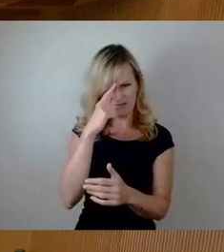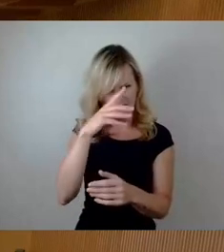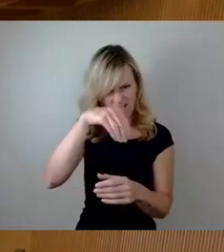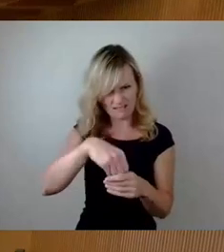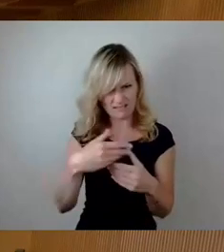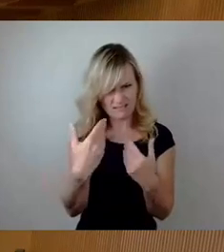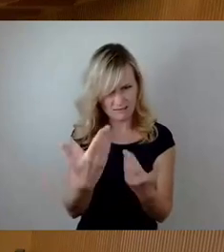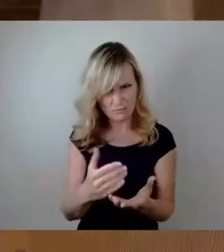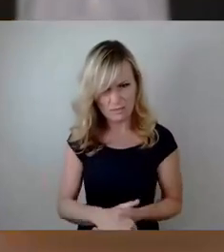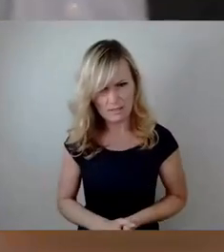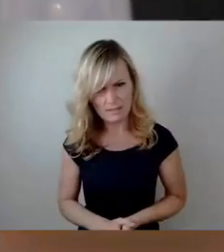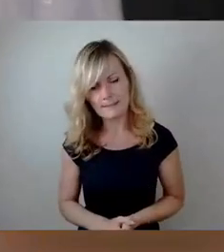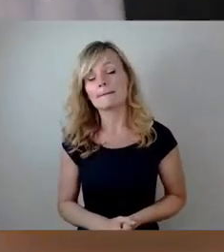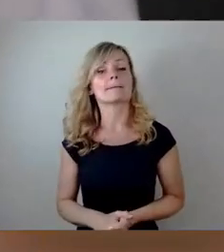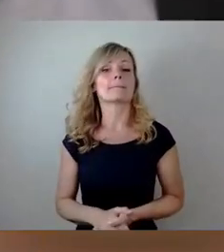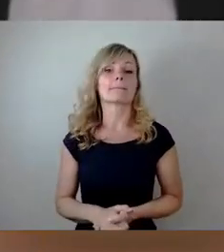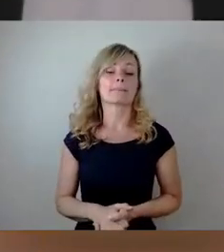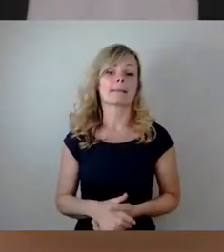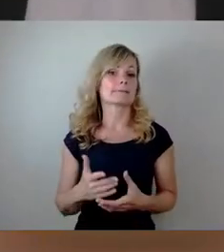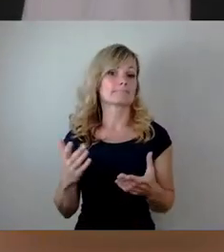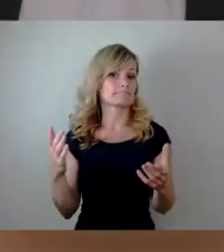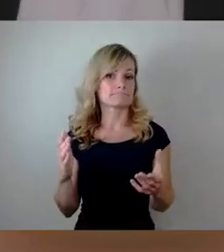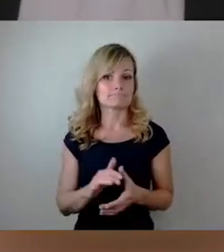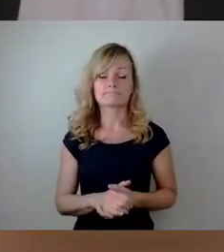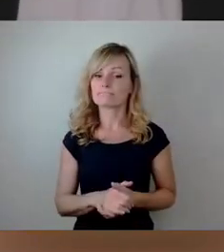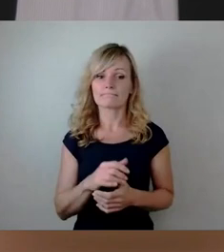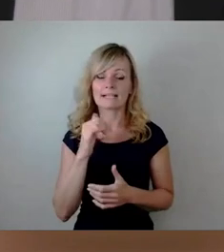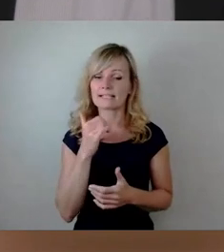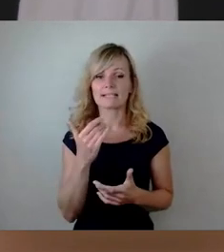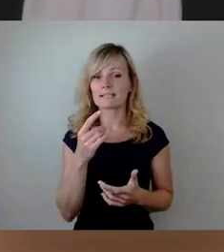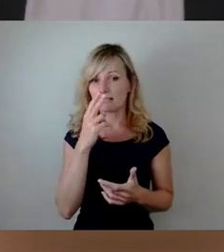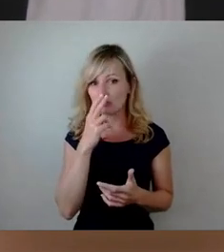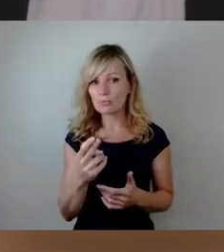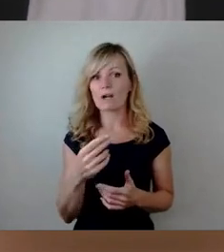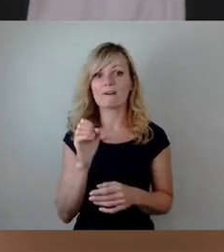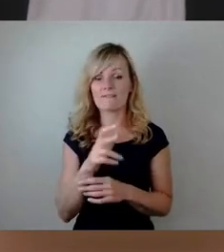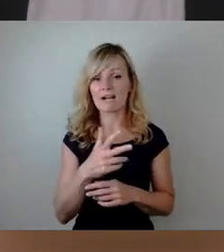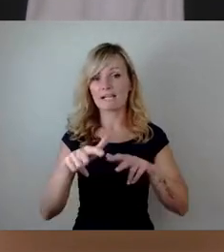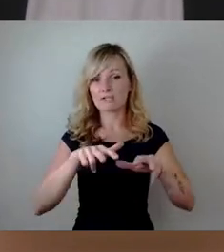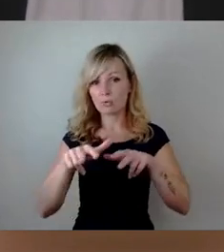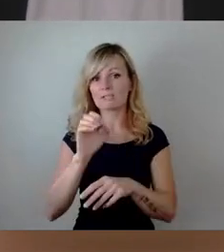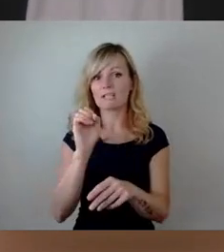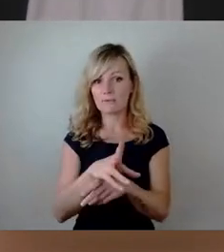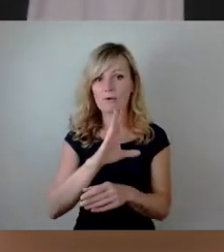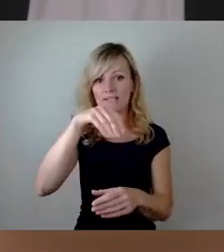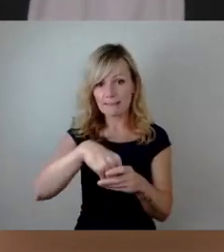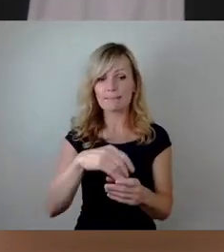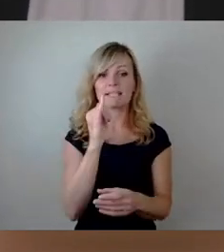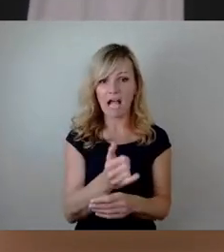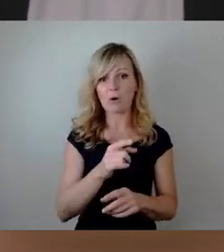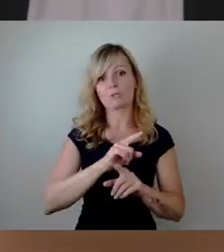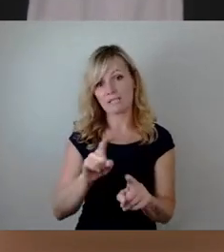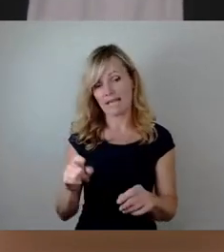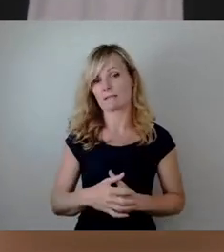Nein, wir berücksichtigen, ausschließlich ist es im Verwaltungsentwurf enthalten, ja oder nein. Und dafür ist jeder